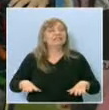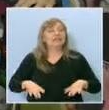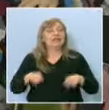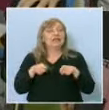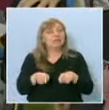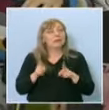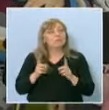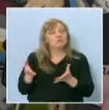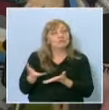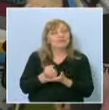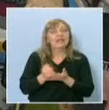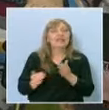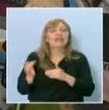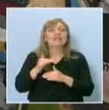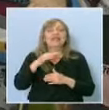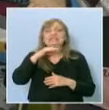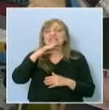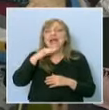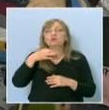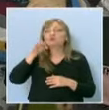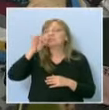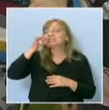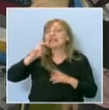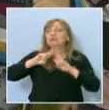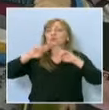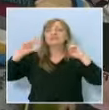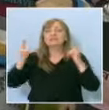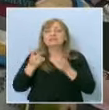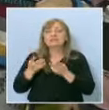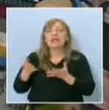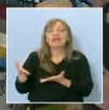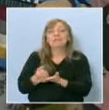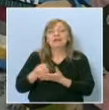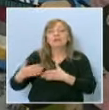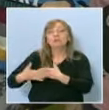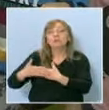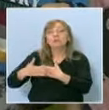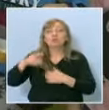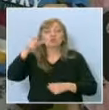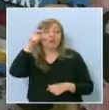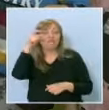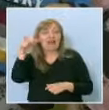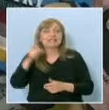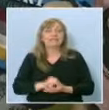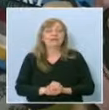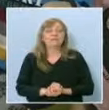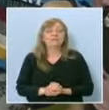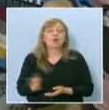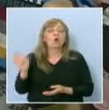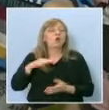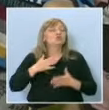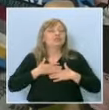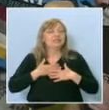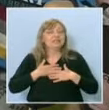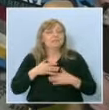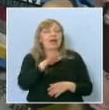намерим най-старото злато на света, открито край град Варна. Още има